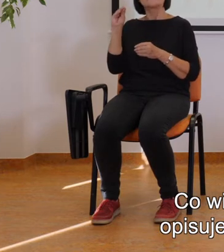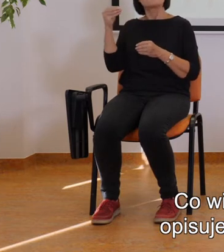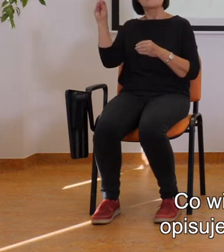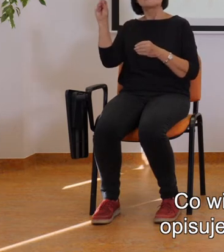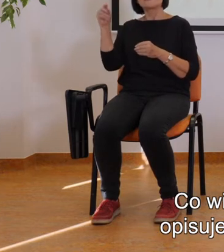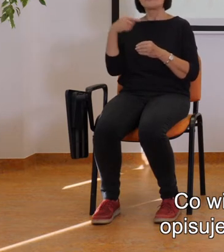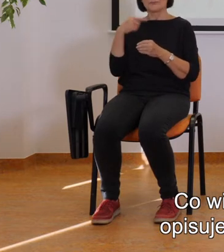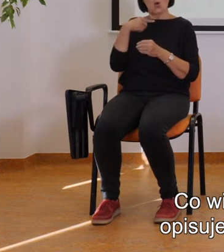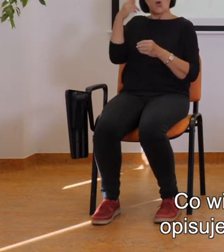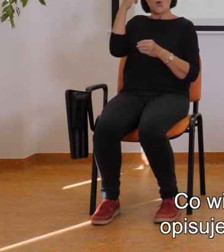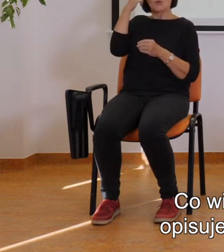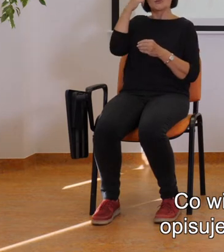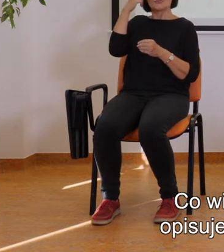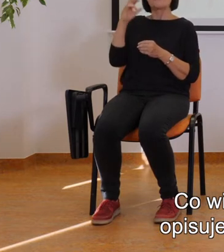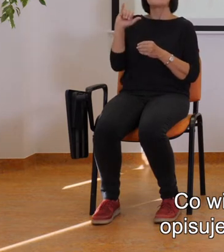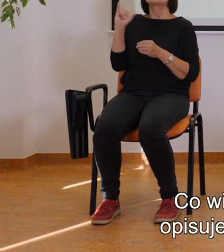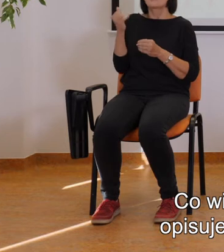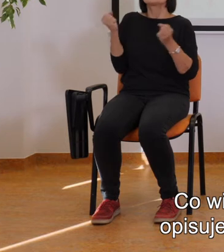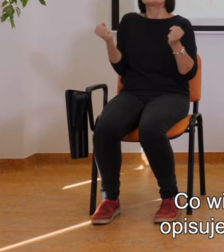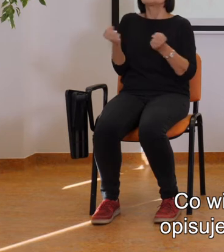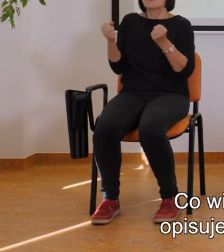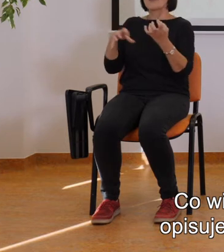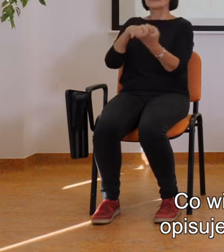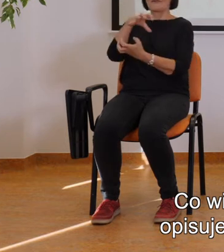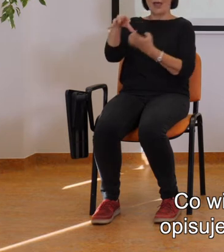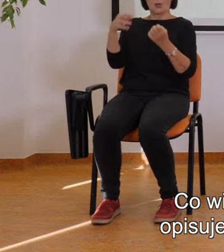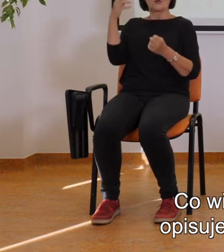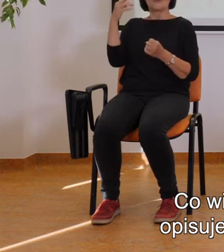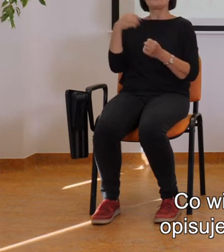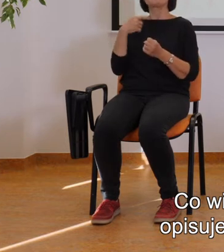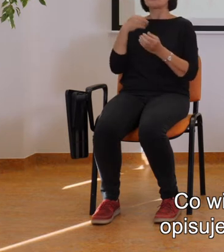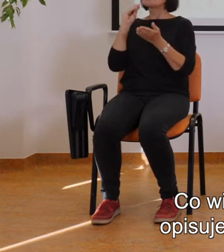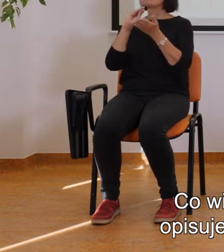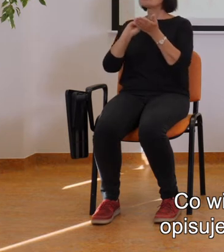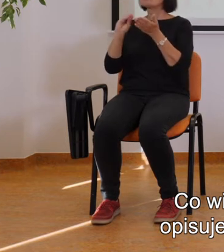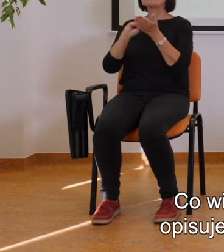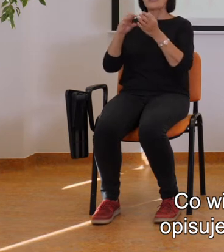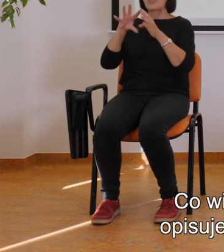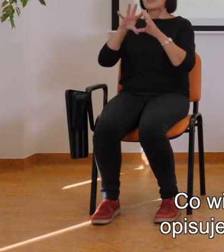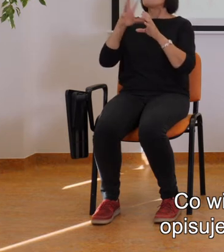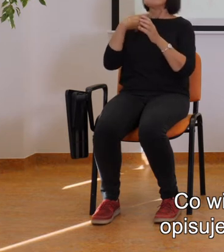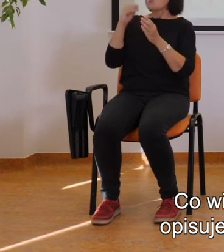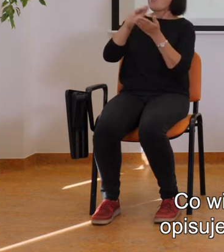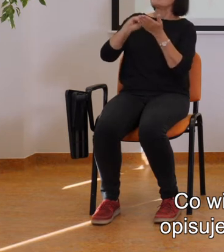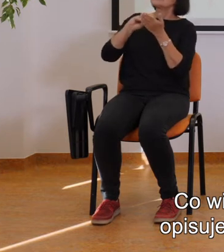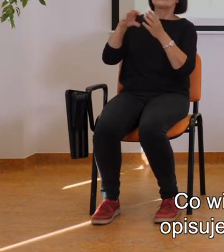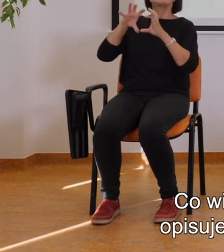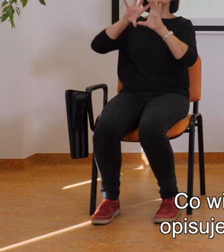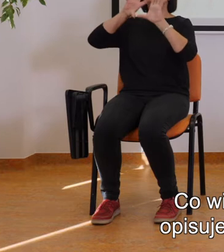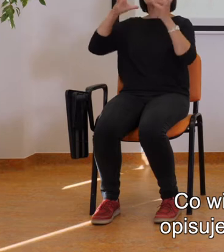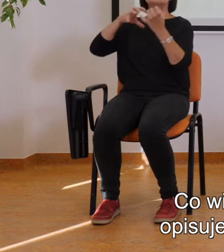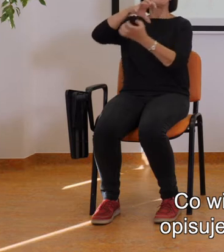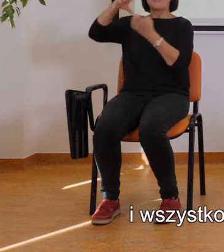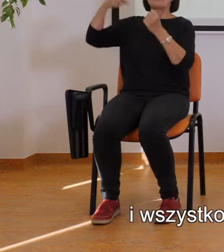rozumiemy jak funkcjonuje świat, opisujemy wszechświat w skali choćby